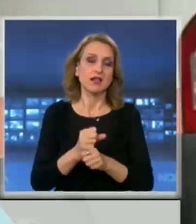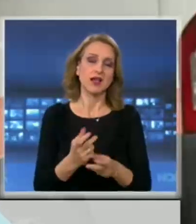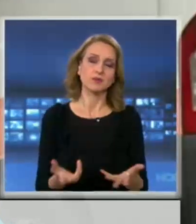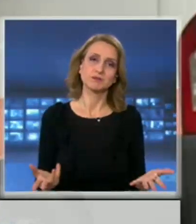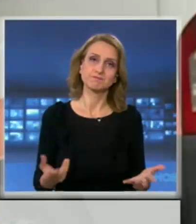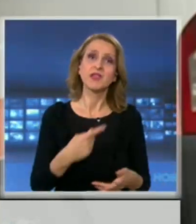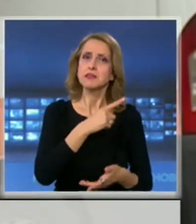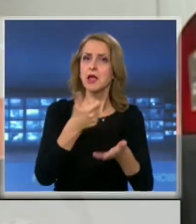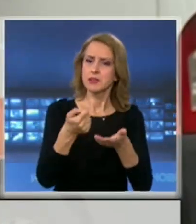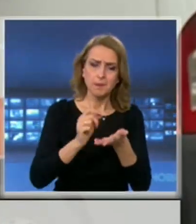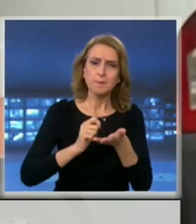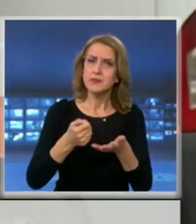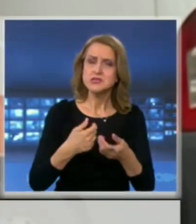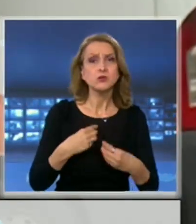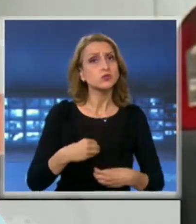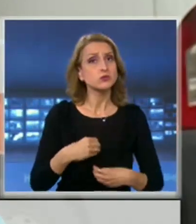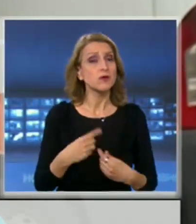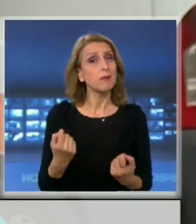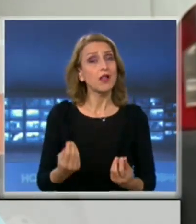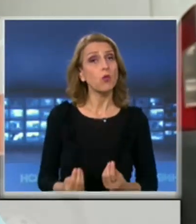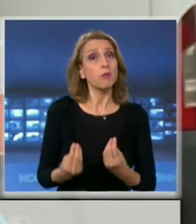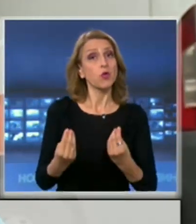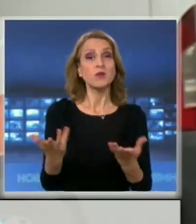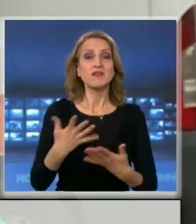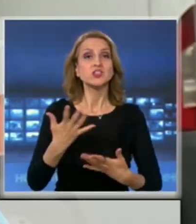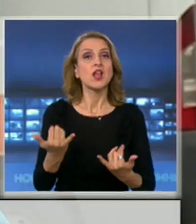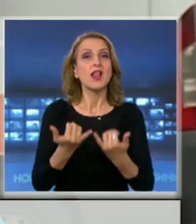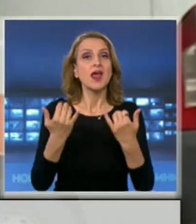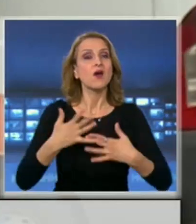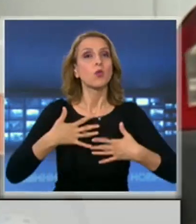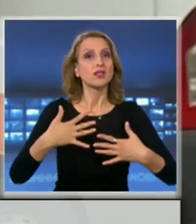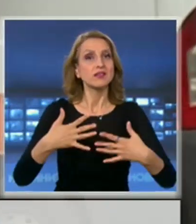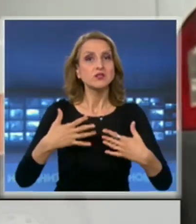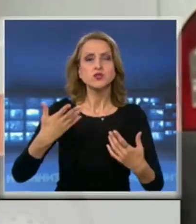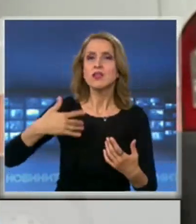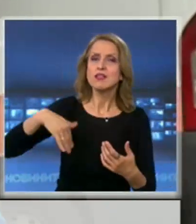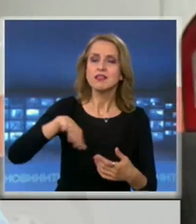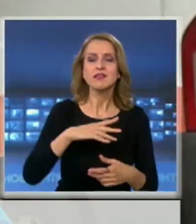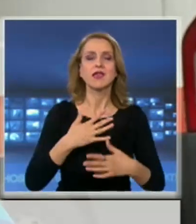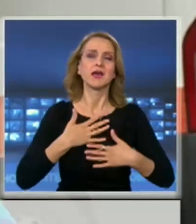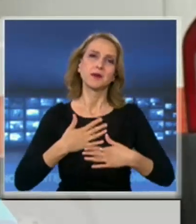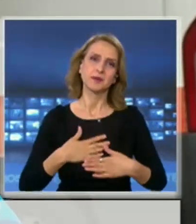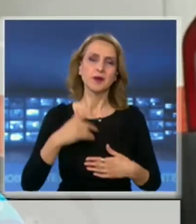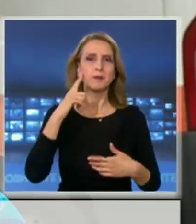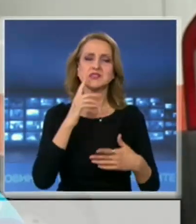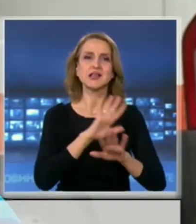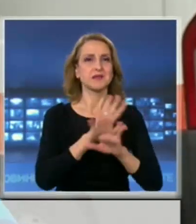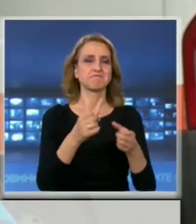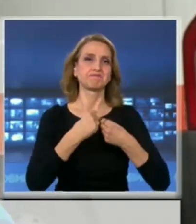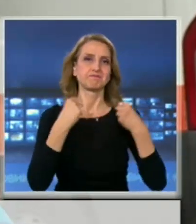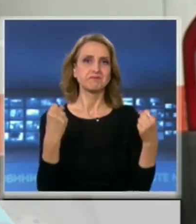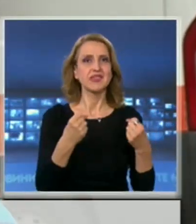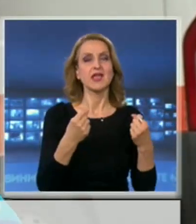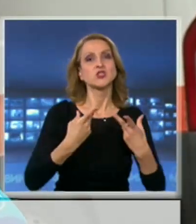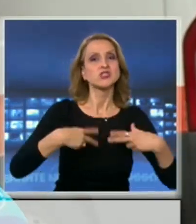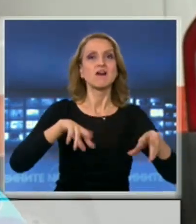Написало е, че се чувства по-добре, малко по-леко диша и ние някак си решихме, че всичко е преминало. И оттук на сет не следва